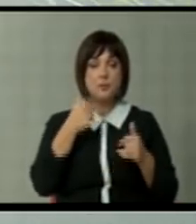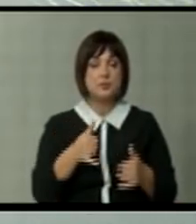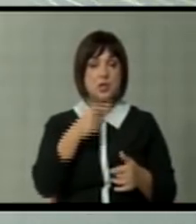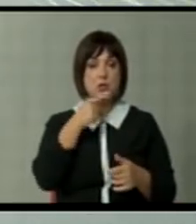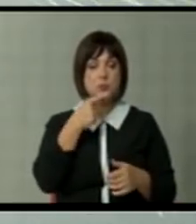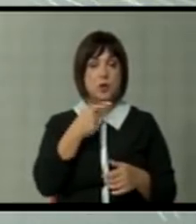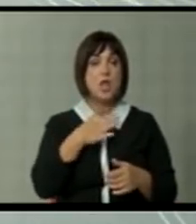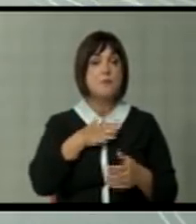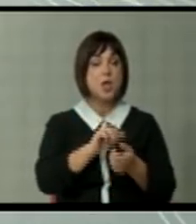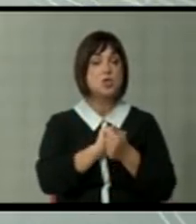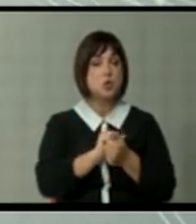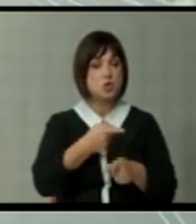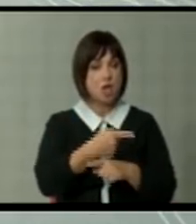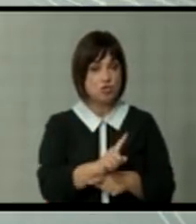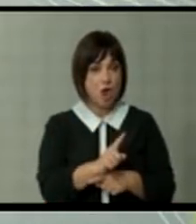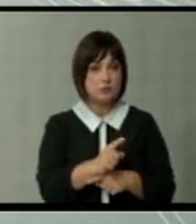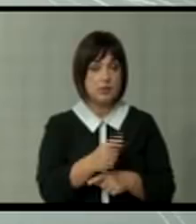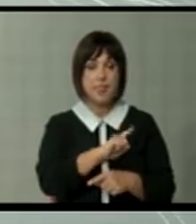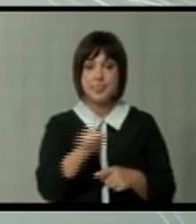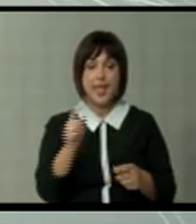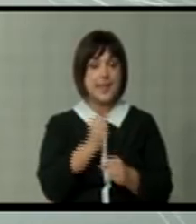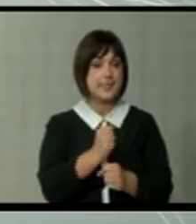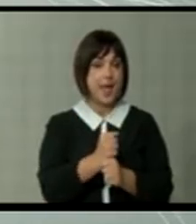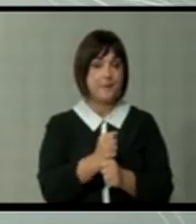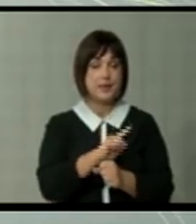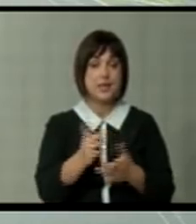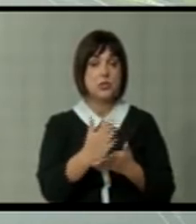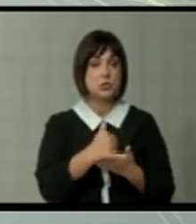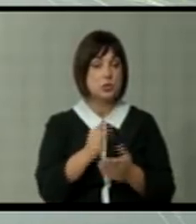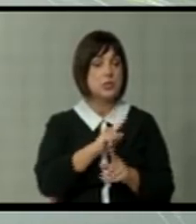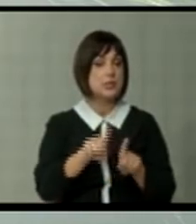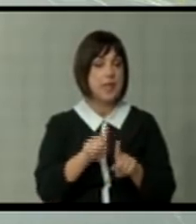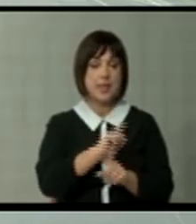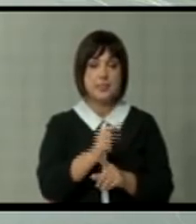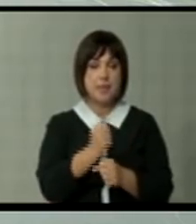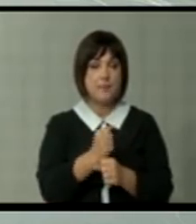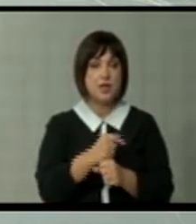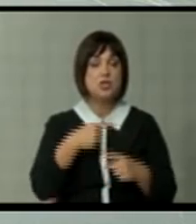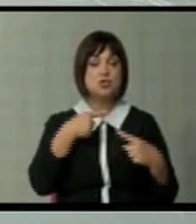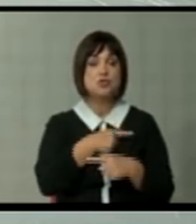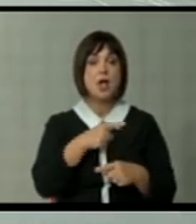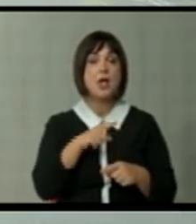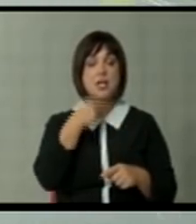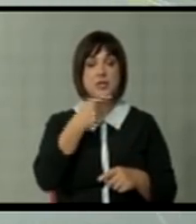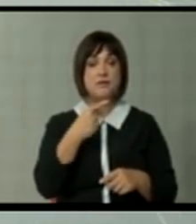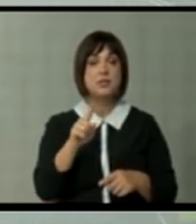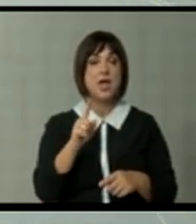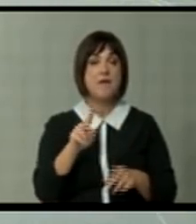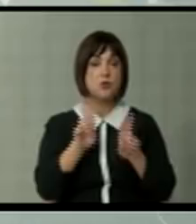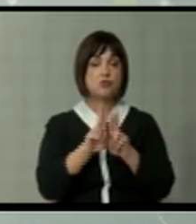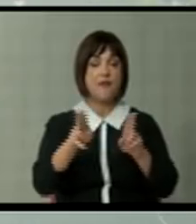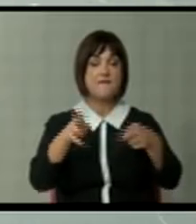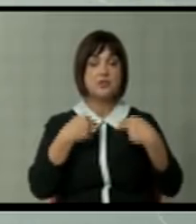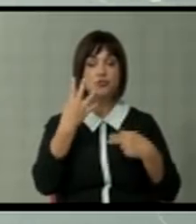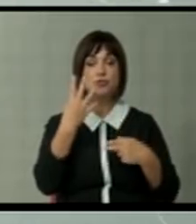кукаме по него. Има е историска шанса, не ја реализираја, не ја реализираја истата и за жал, изјавата на Верушевски не врати 4 години назад.